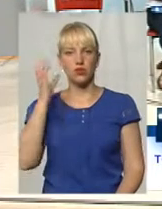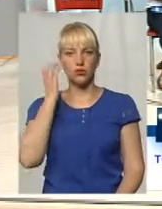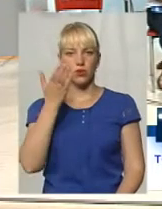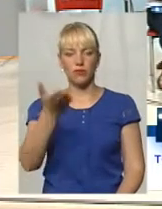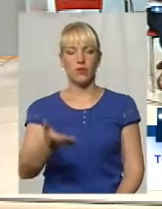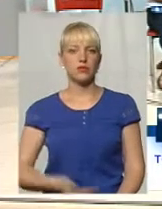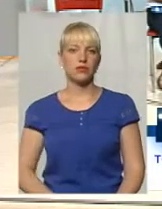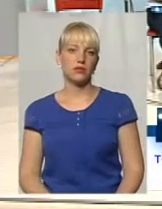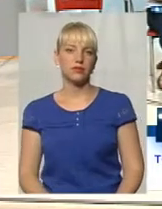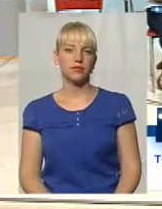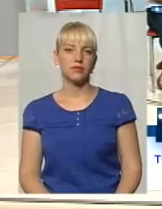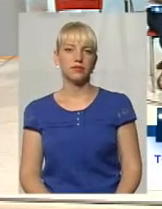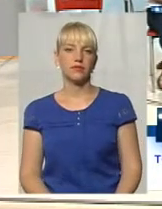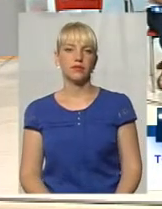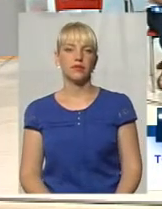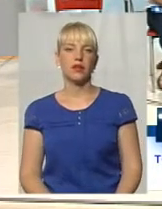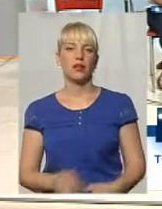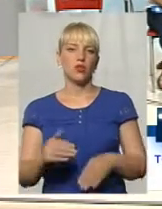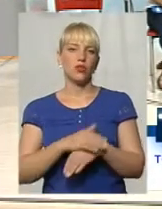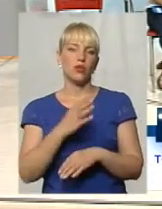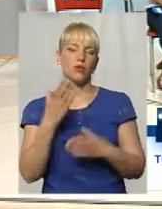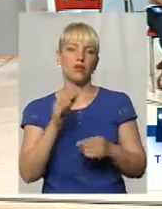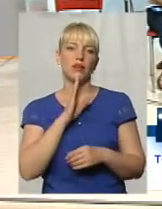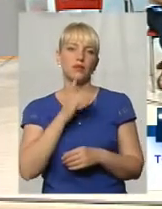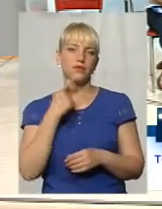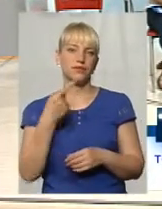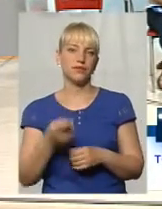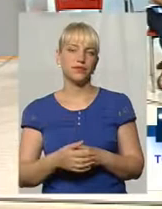будь ласка. Доброго здоров'я. Доброго здоров'я.